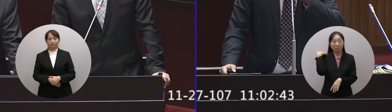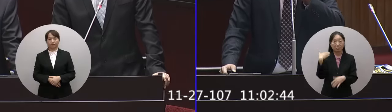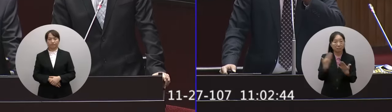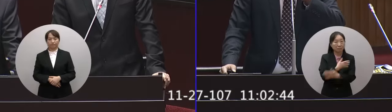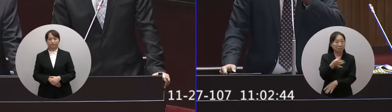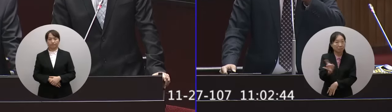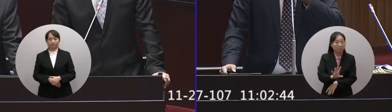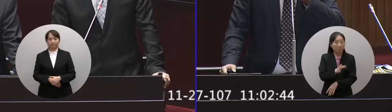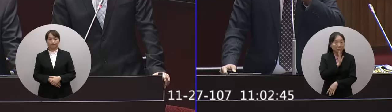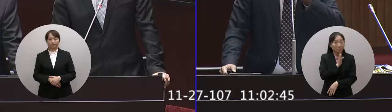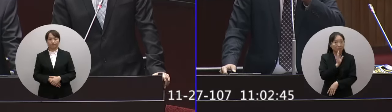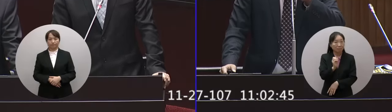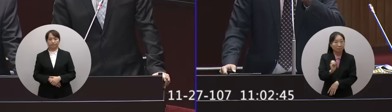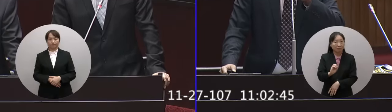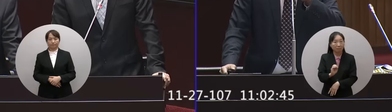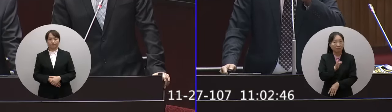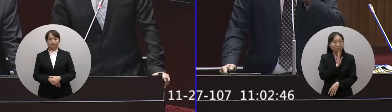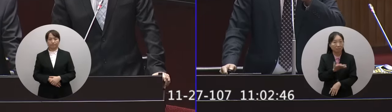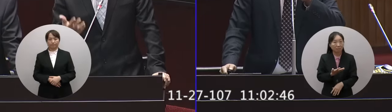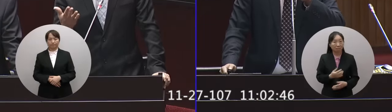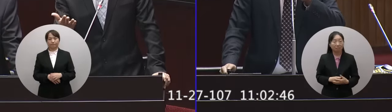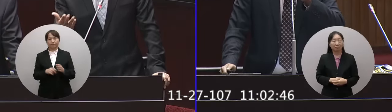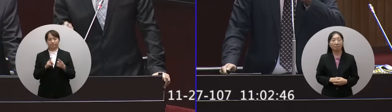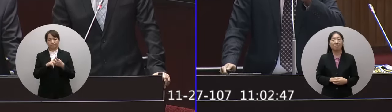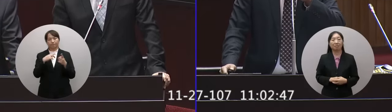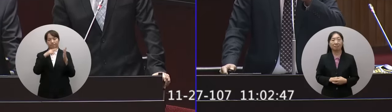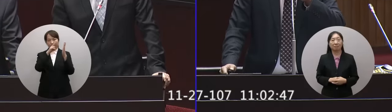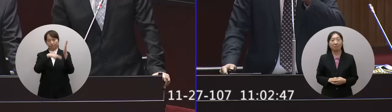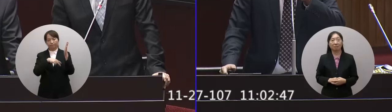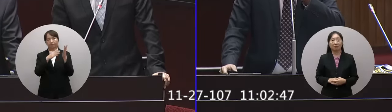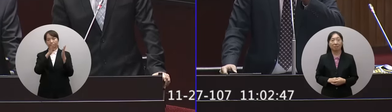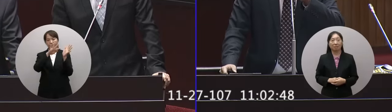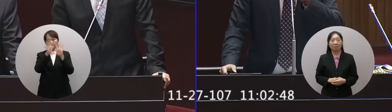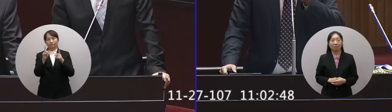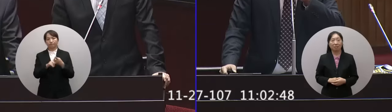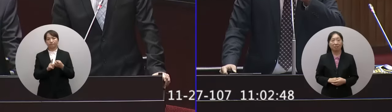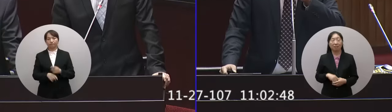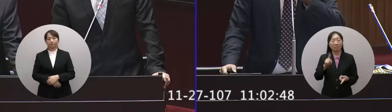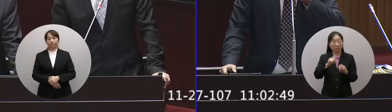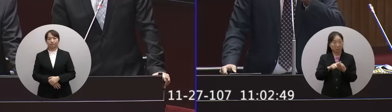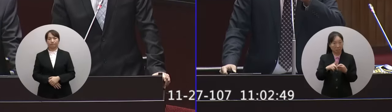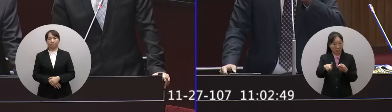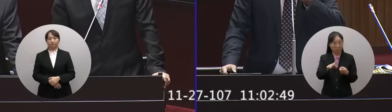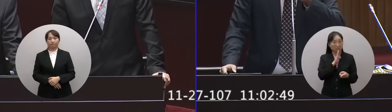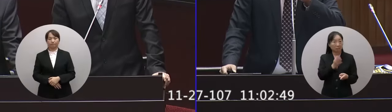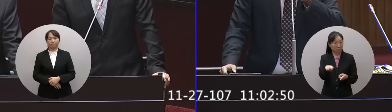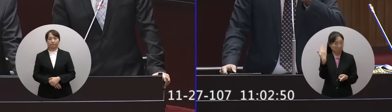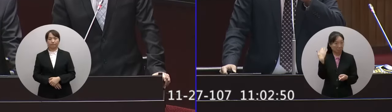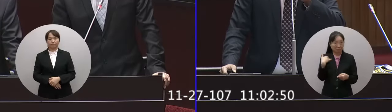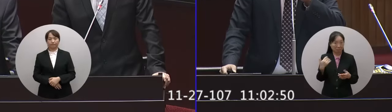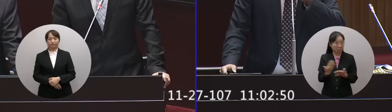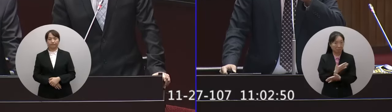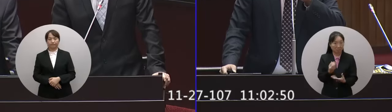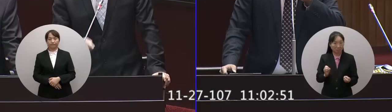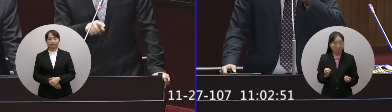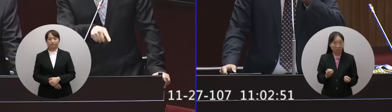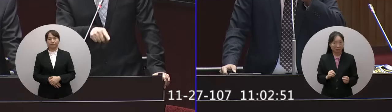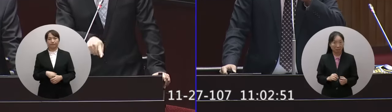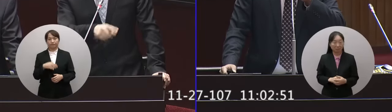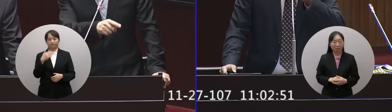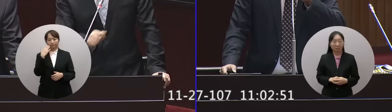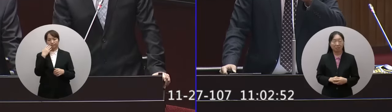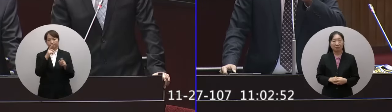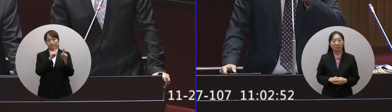過嘛是嗎是不是我是看那個履歷表是這樣子是不是之前沒有換過如果